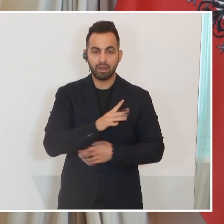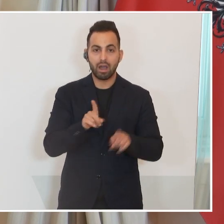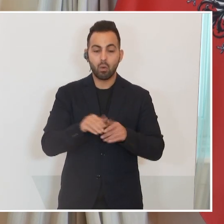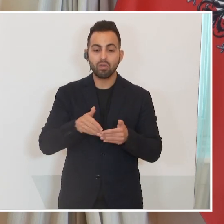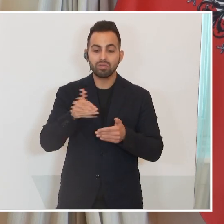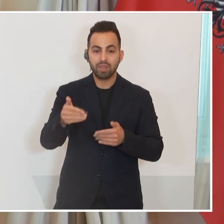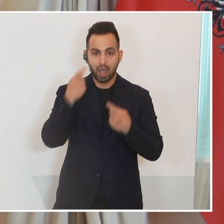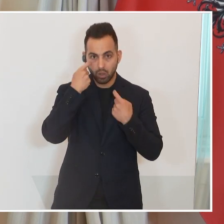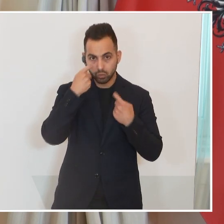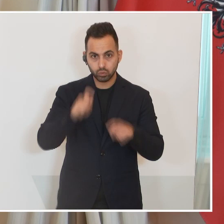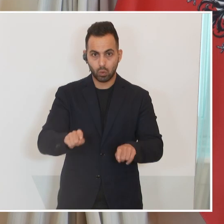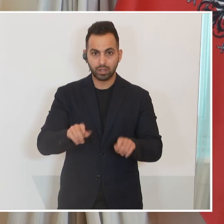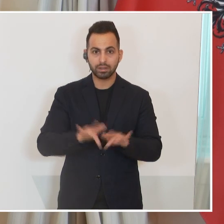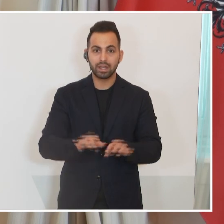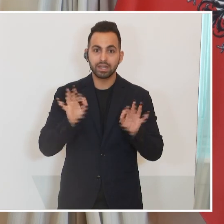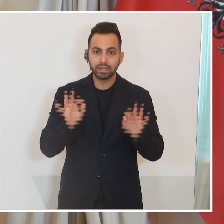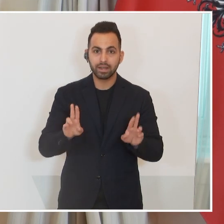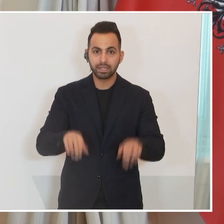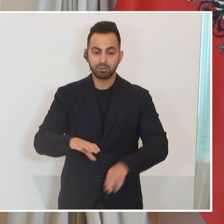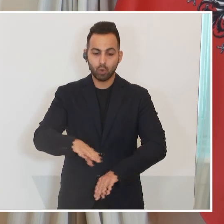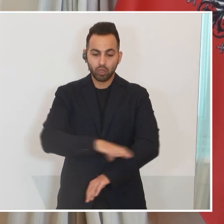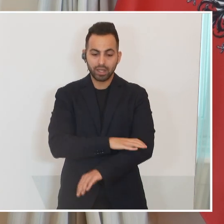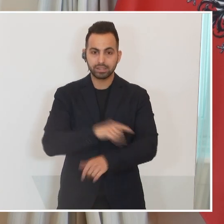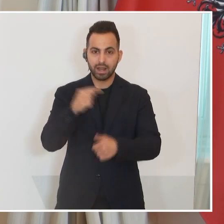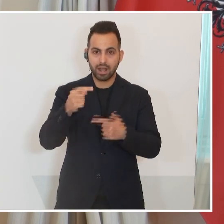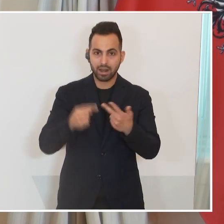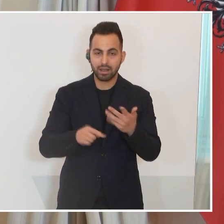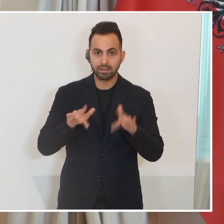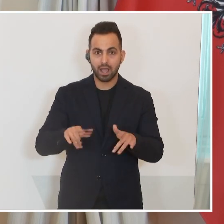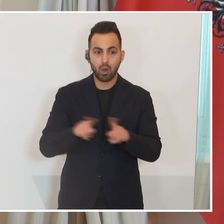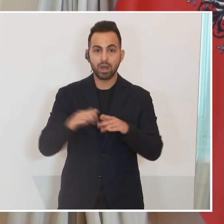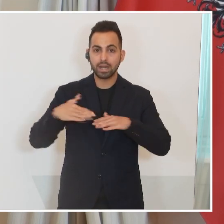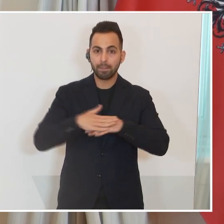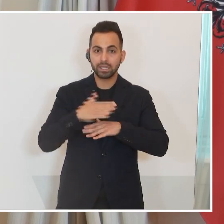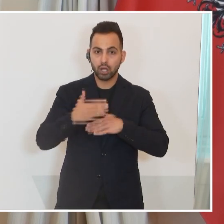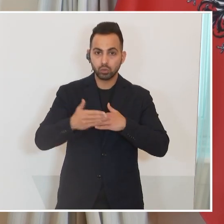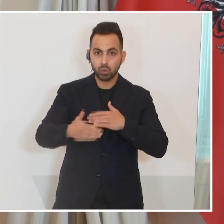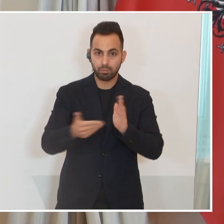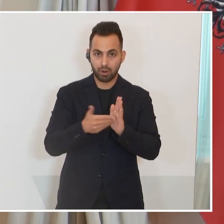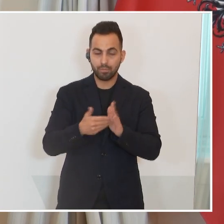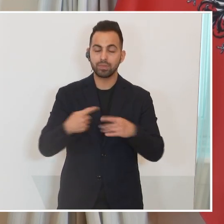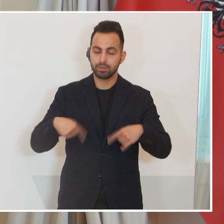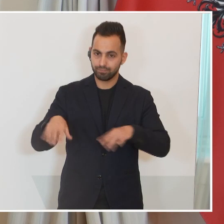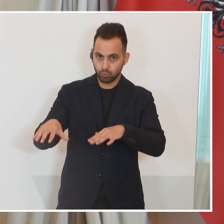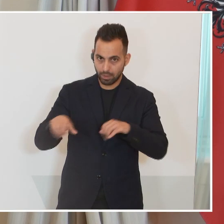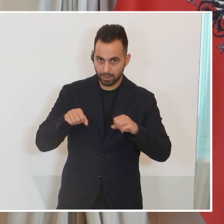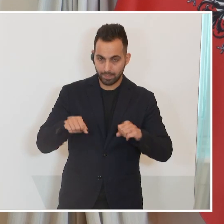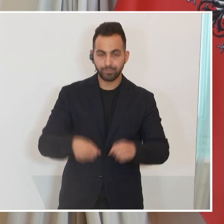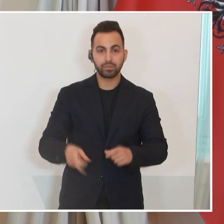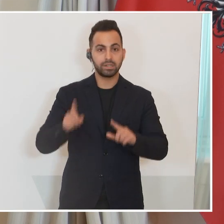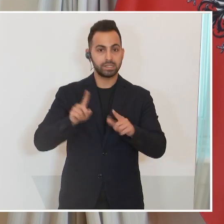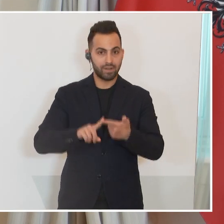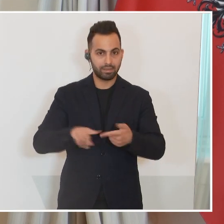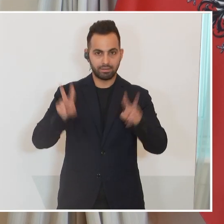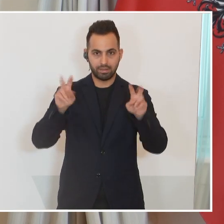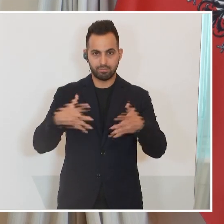Nachsorge dann mit geeigneten Prothesen und die dazugehörige Rehabilitation. Das nächste große Thema, wo